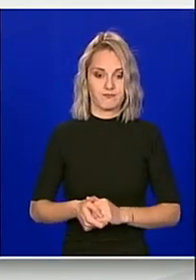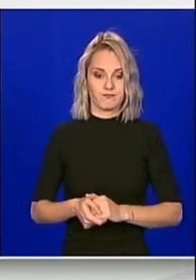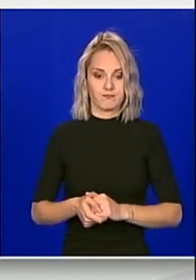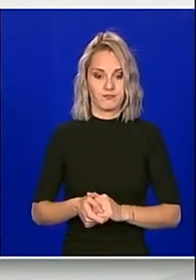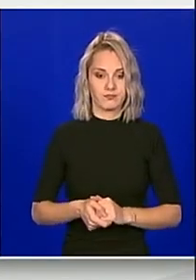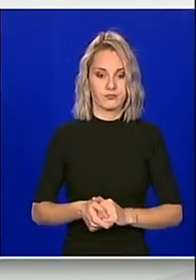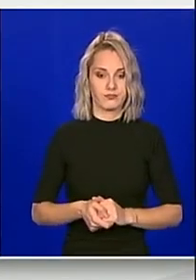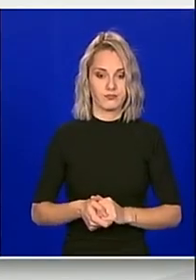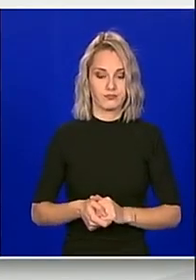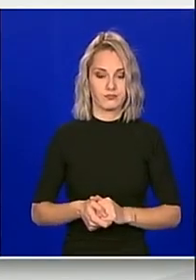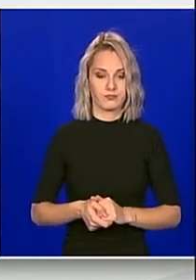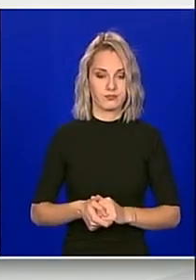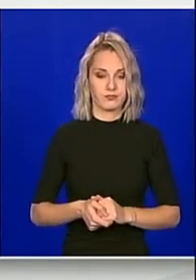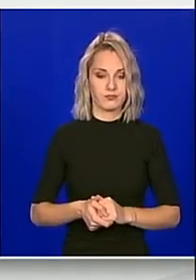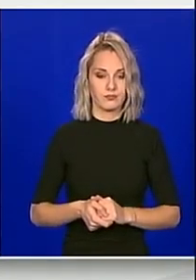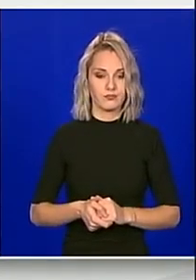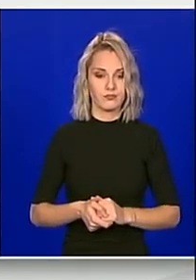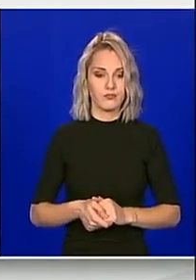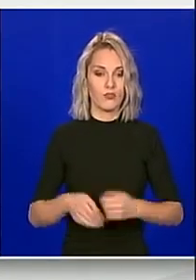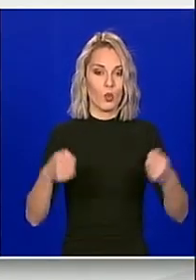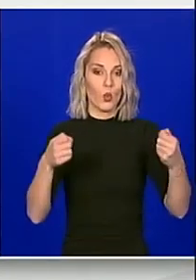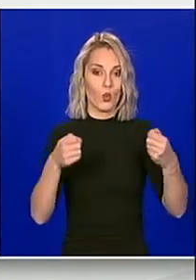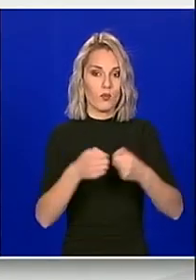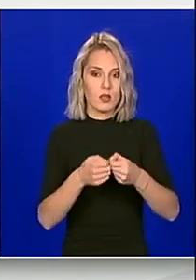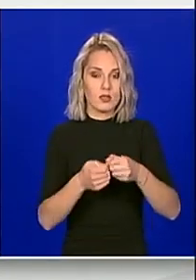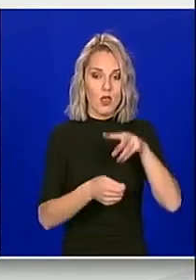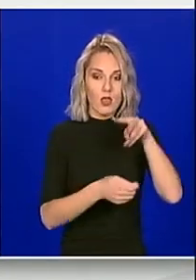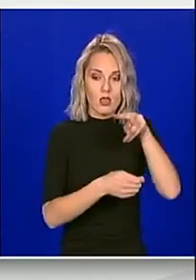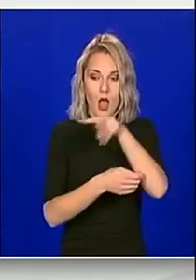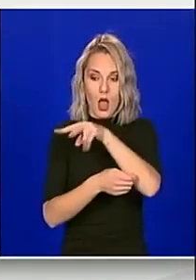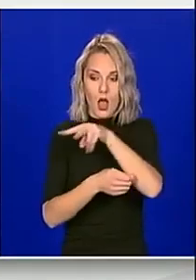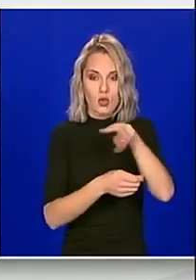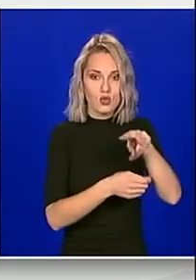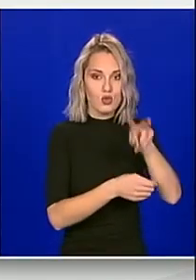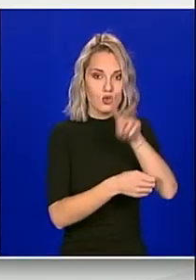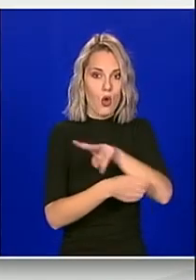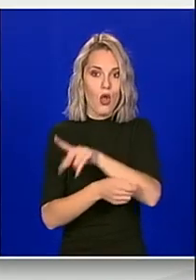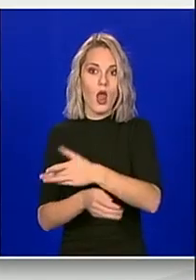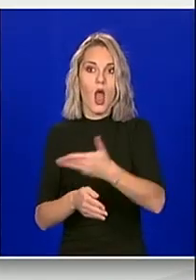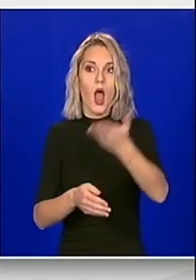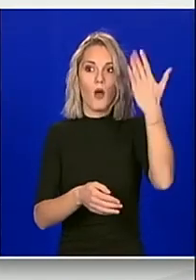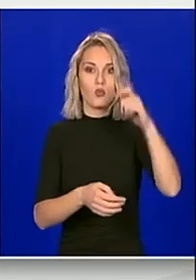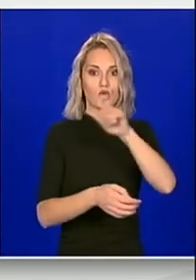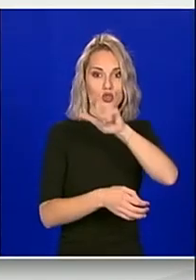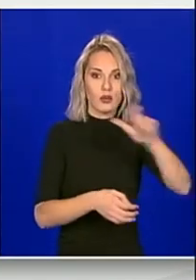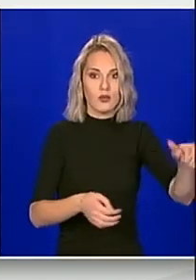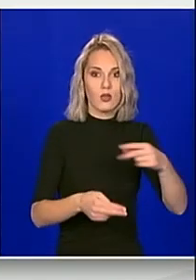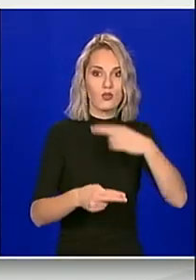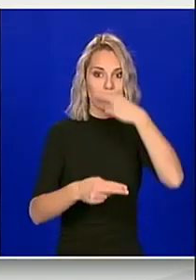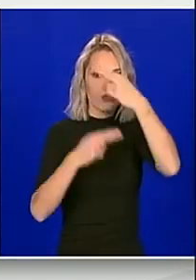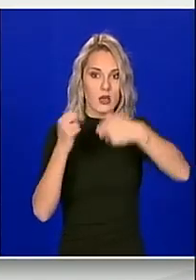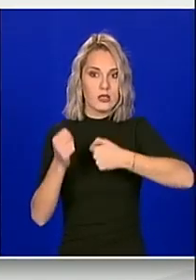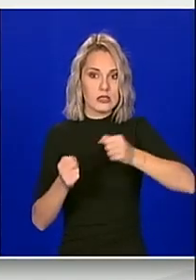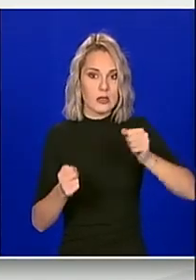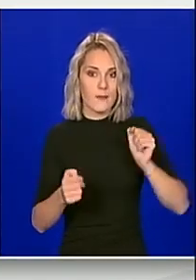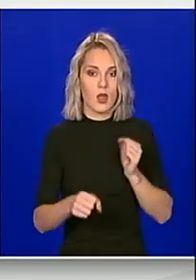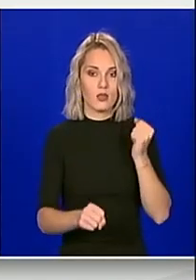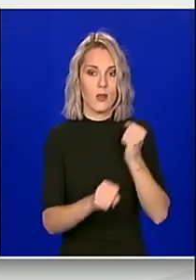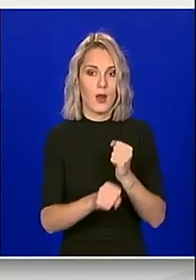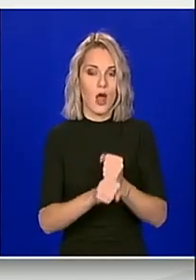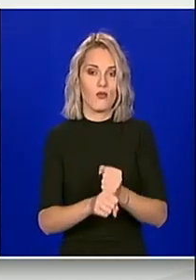se tiče provođenja nadzora, u proteklom tjednu su inspektori izvršili